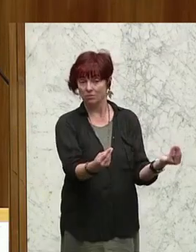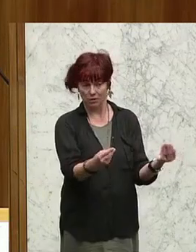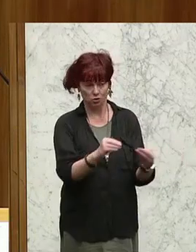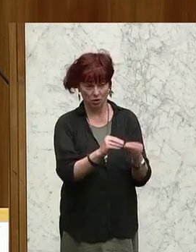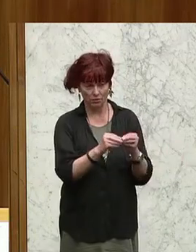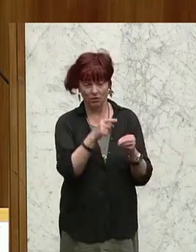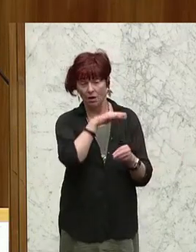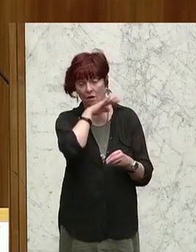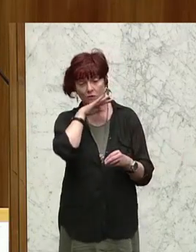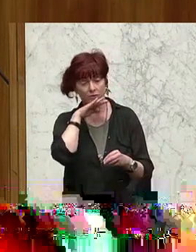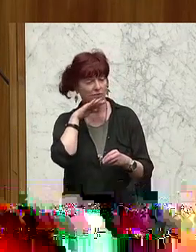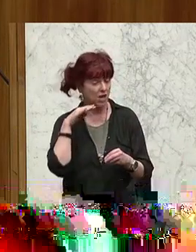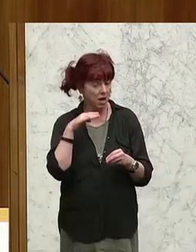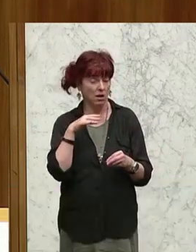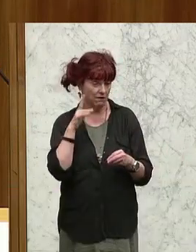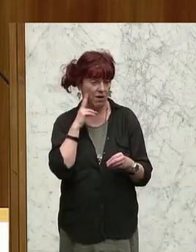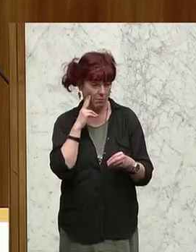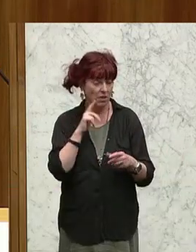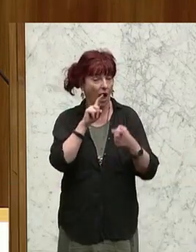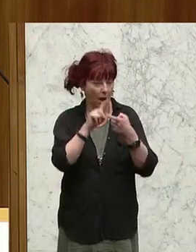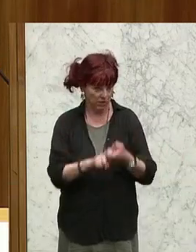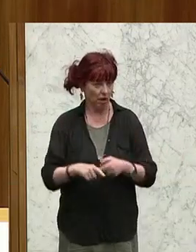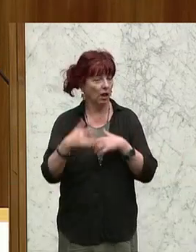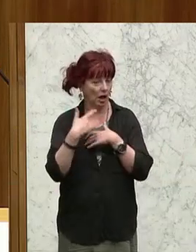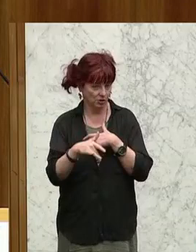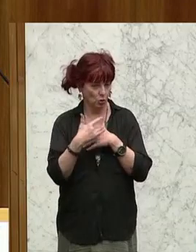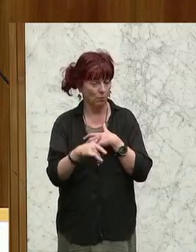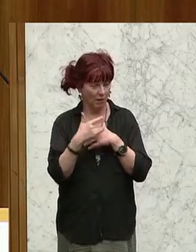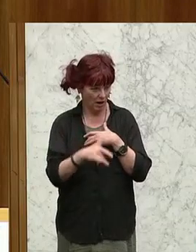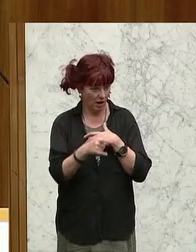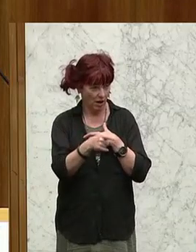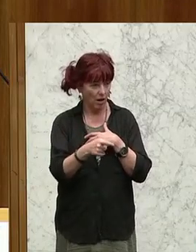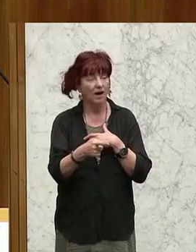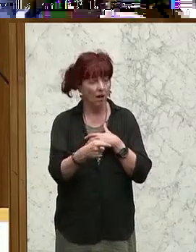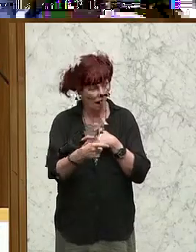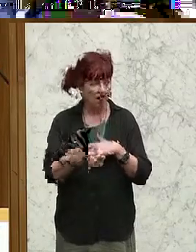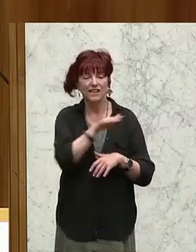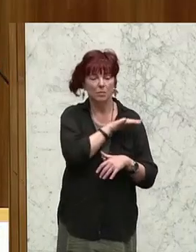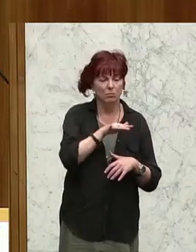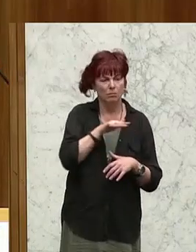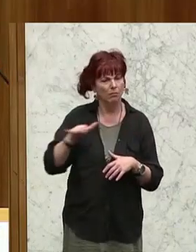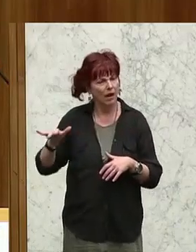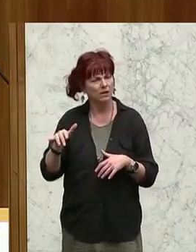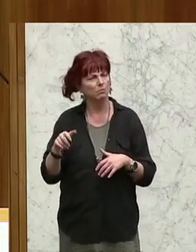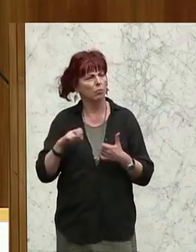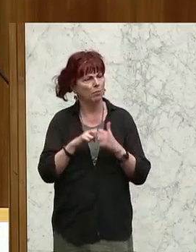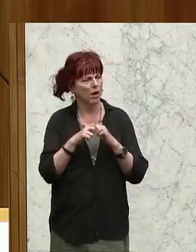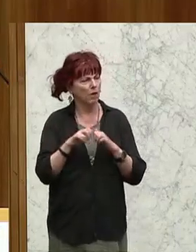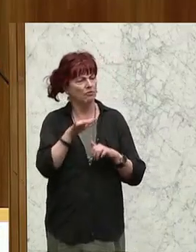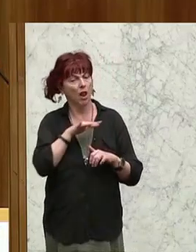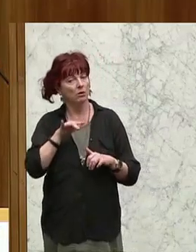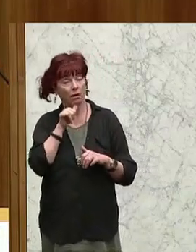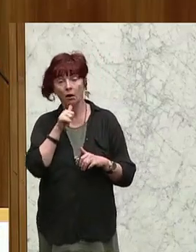Wirtschaftswachstum befeuern wird, noch die Arbeitslosigkeit dämpfen wird. Aber diese beiden Problemfelder, die sind ja offensichtlich bei der Regierung